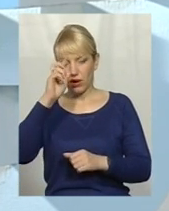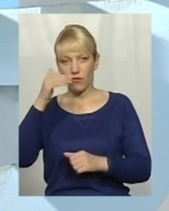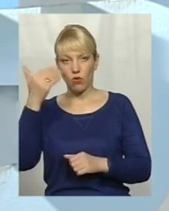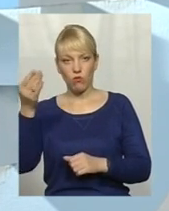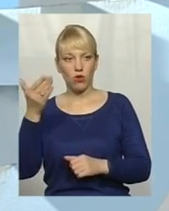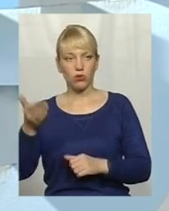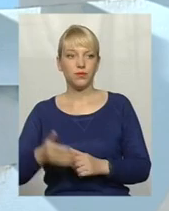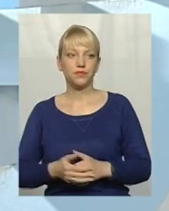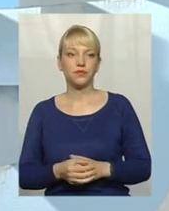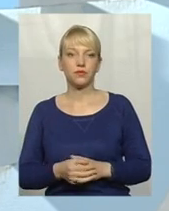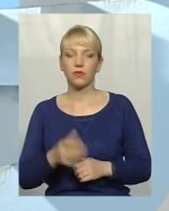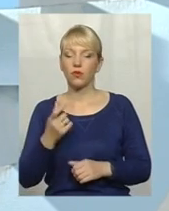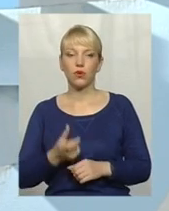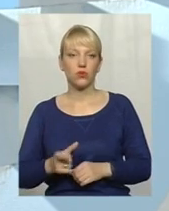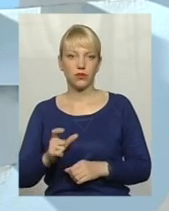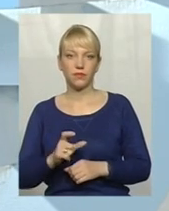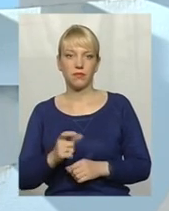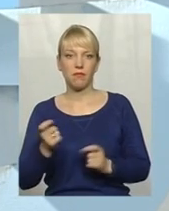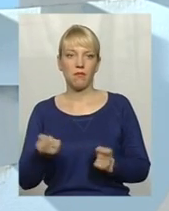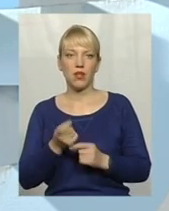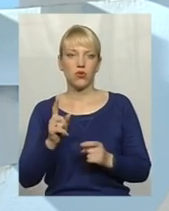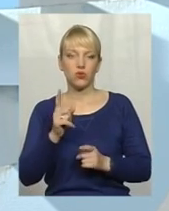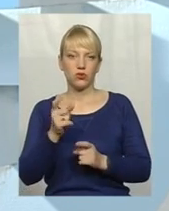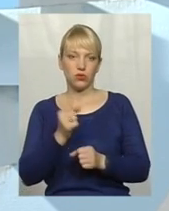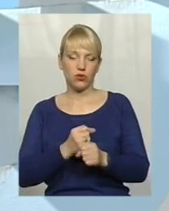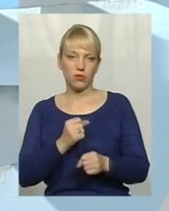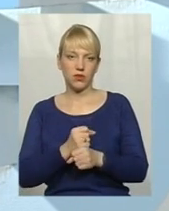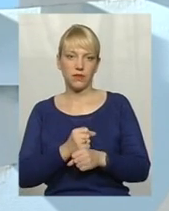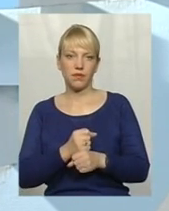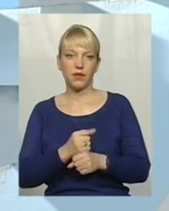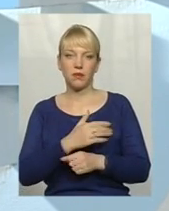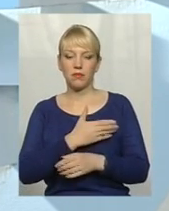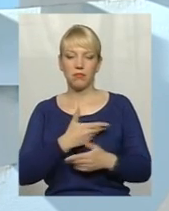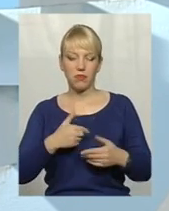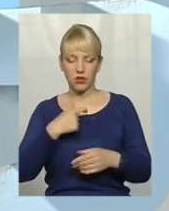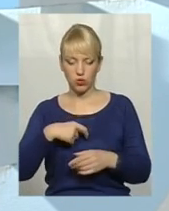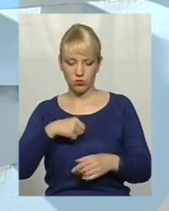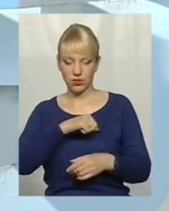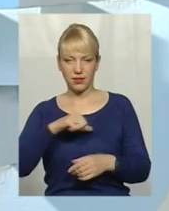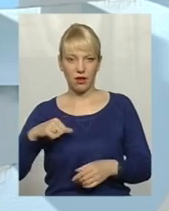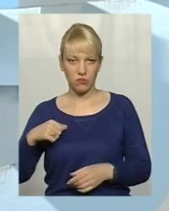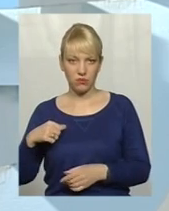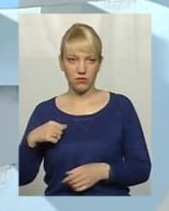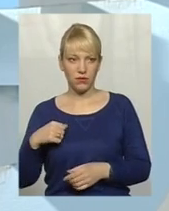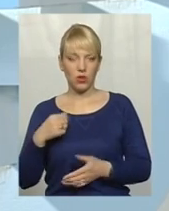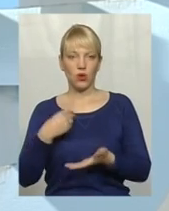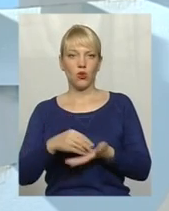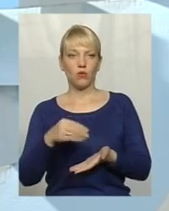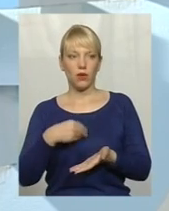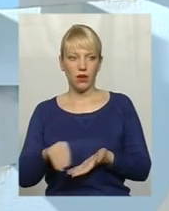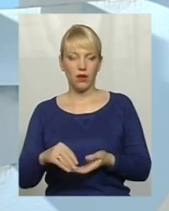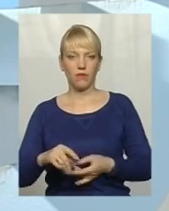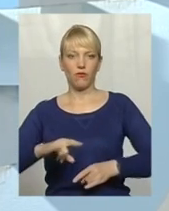дуже мало щось робиться. Ми собі все самі покупаємо,